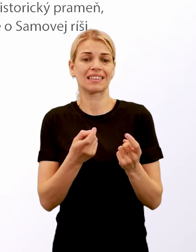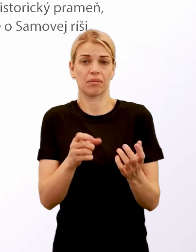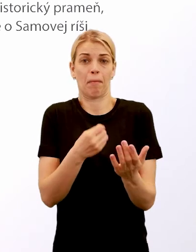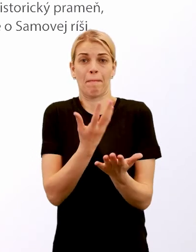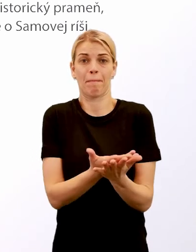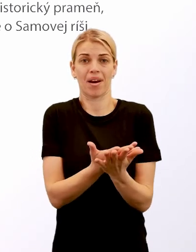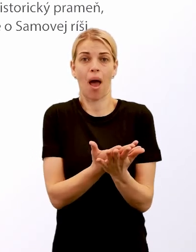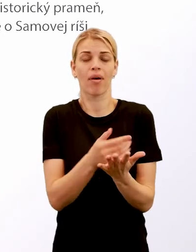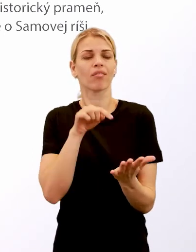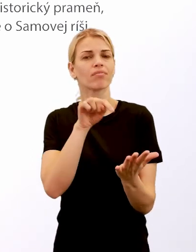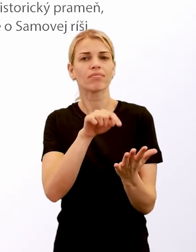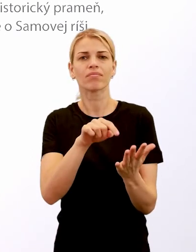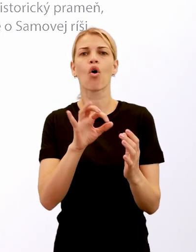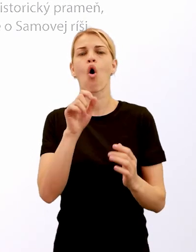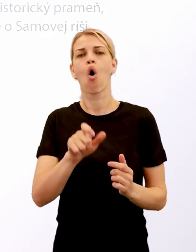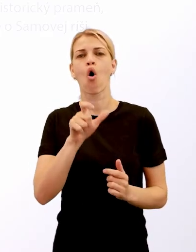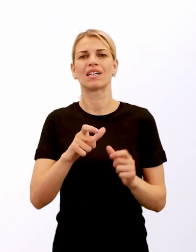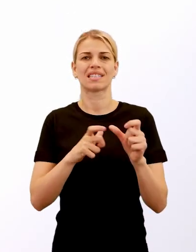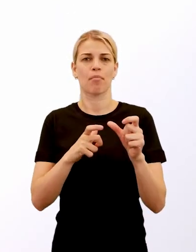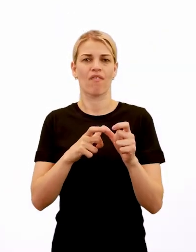sa dozvedáme o Samovej ríši.